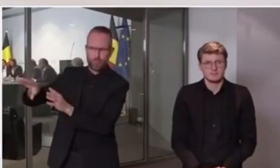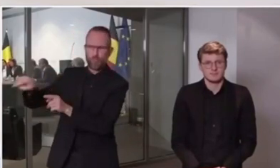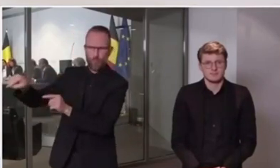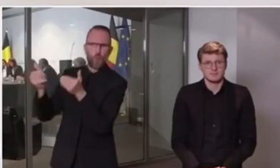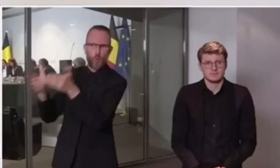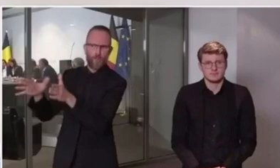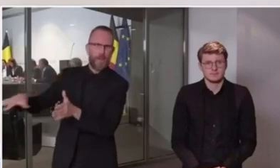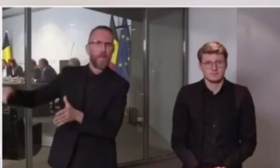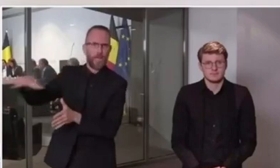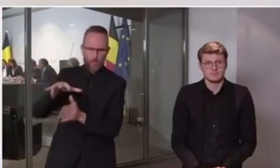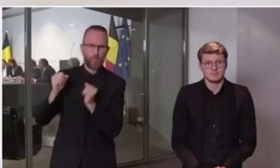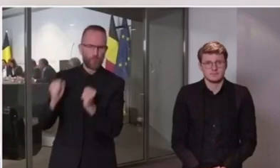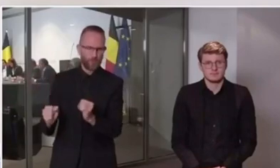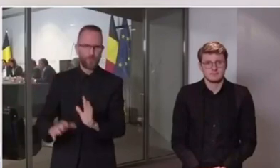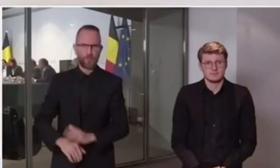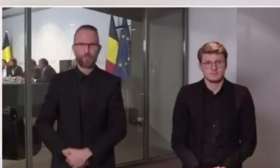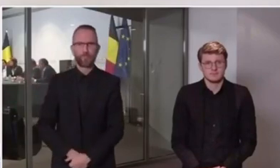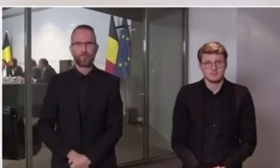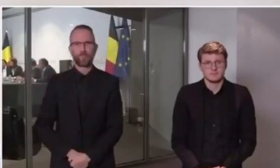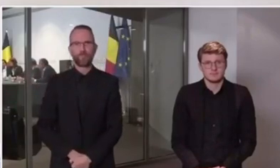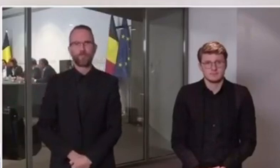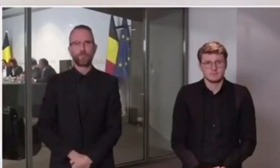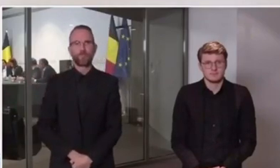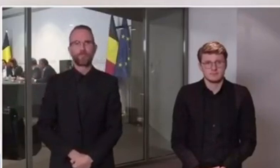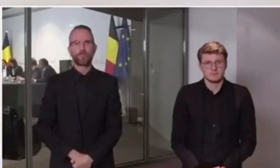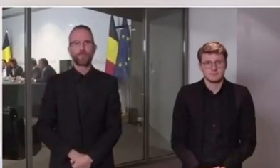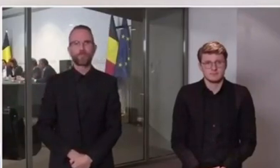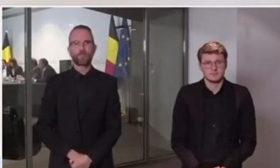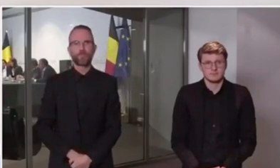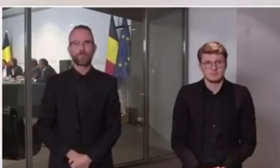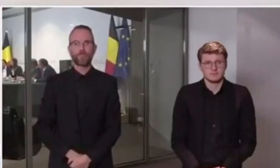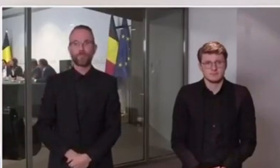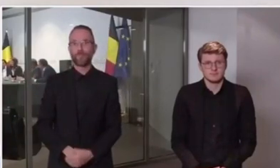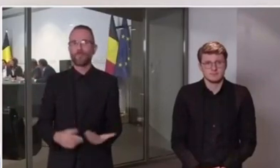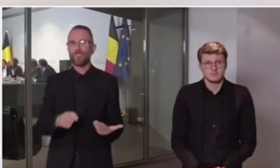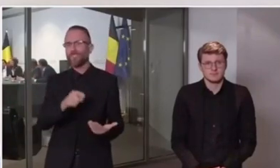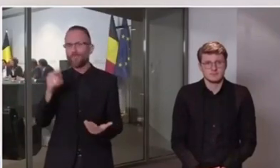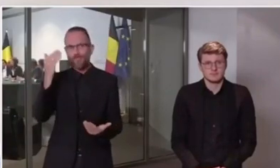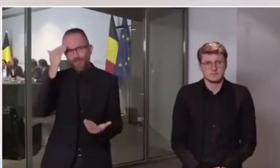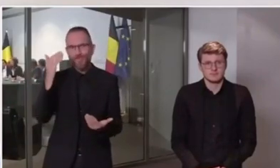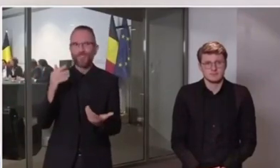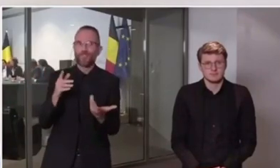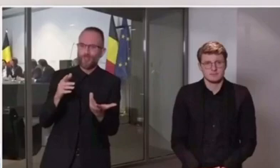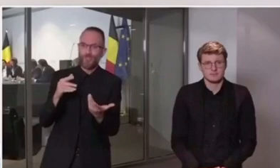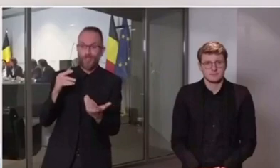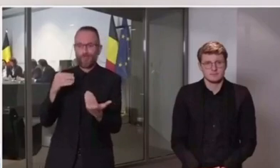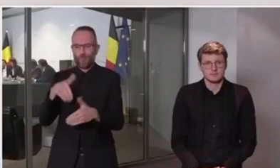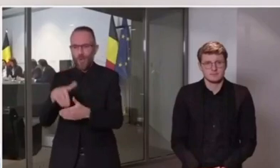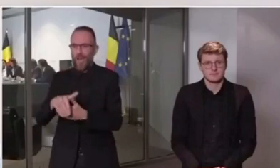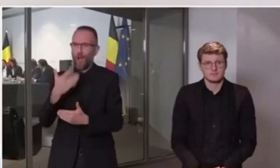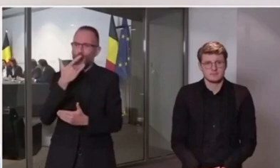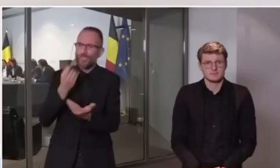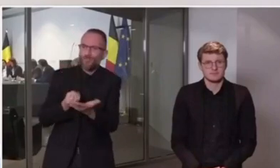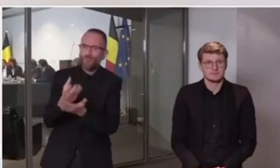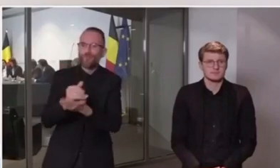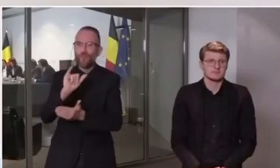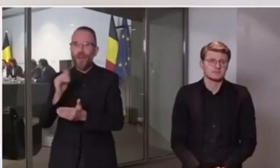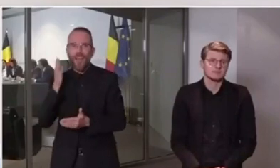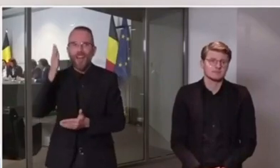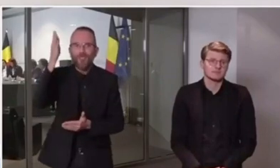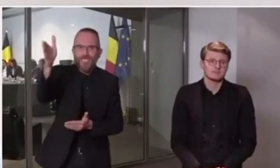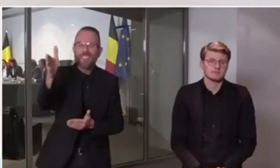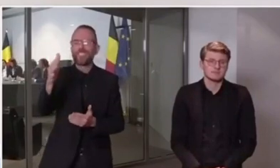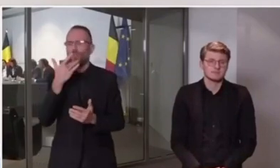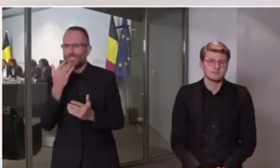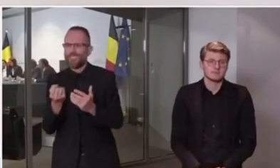Ce soir, vous souhaitez que je vous parle de l'avenir avec le plus de garanties possibles. Je le